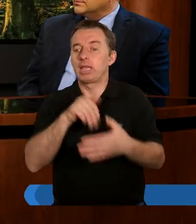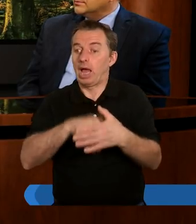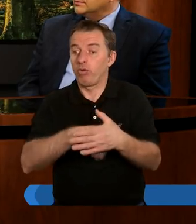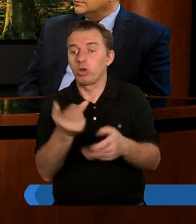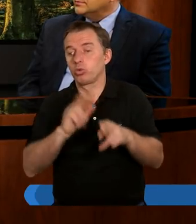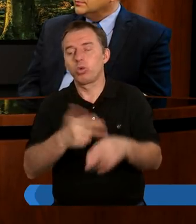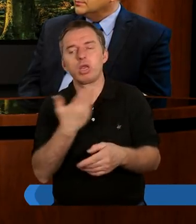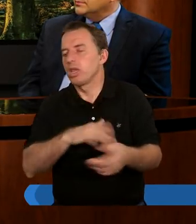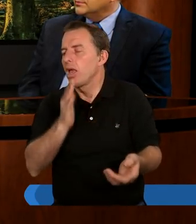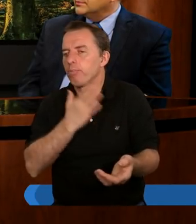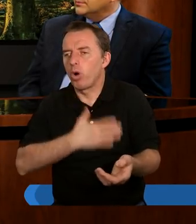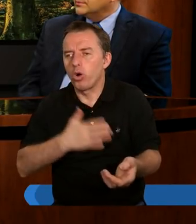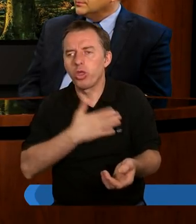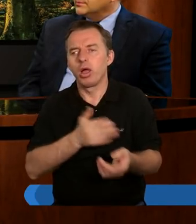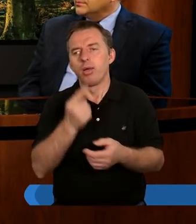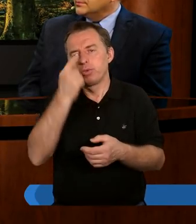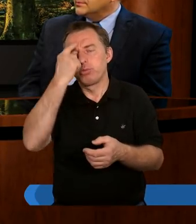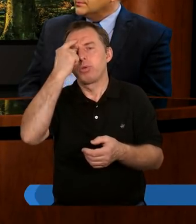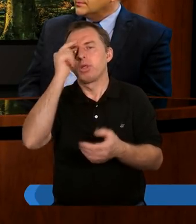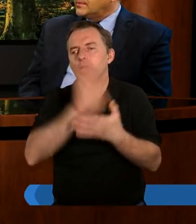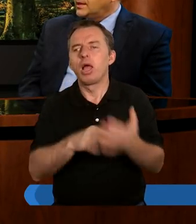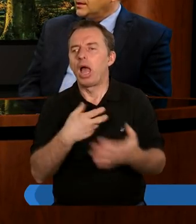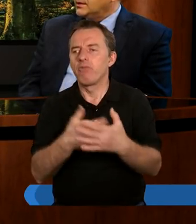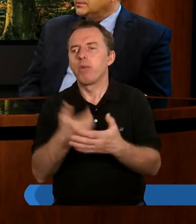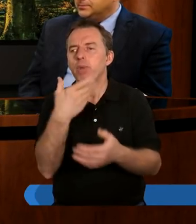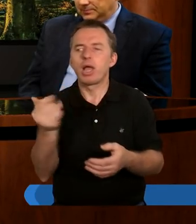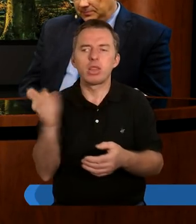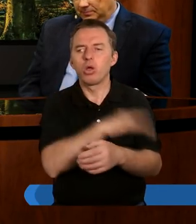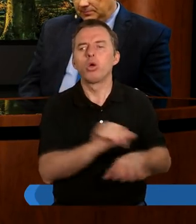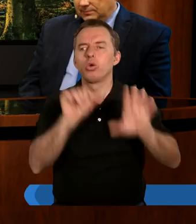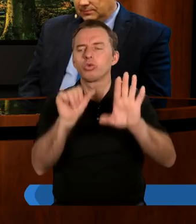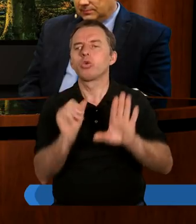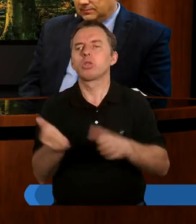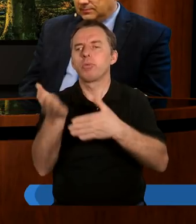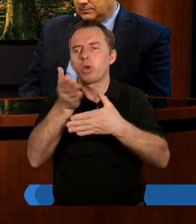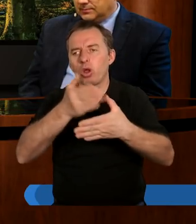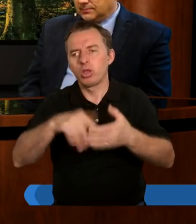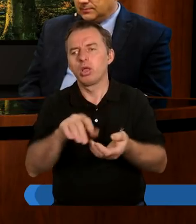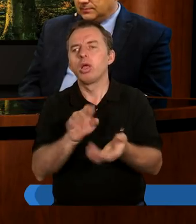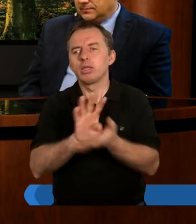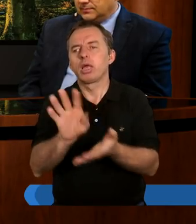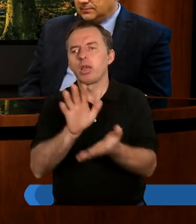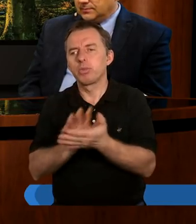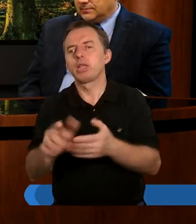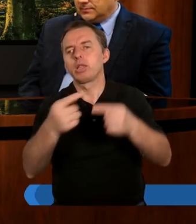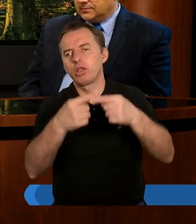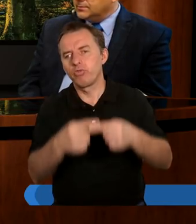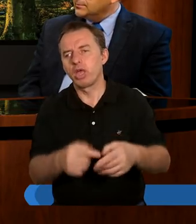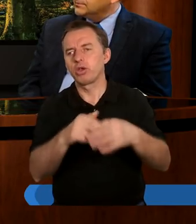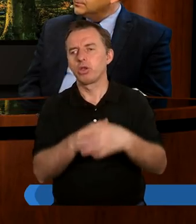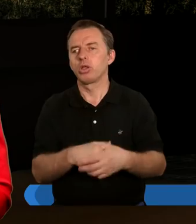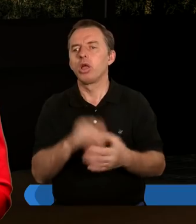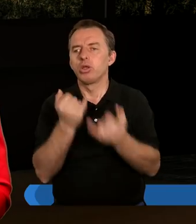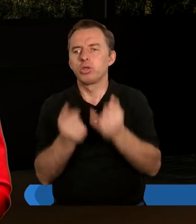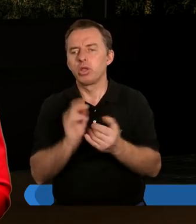podoba, przypominam sobie tekst, który jest w Ewangelii Mateusza w szóstym rozdziale, czternasty, piętnasty werset.